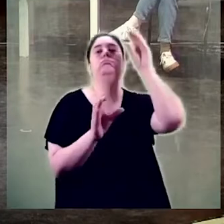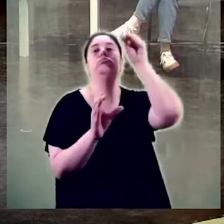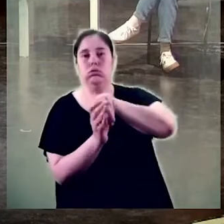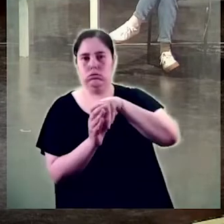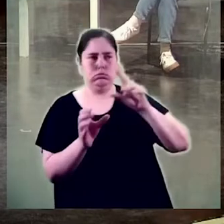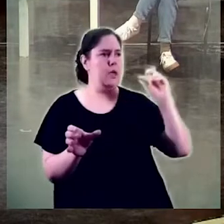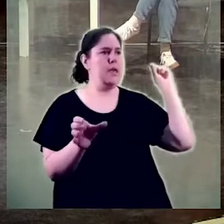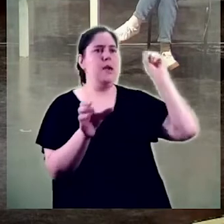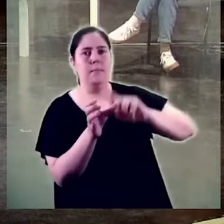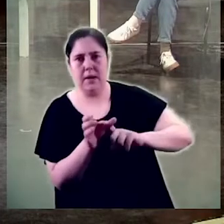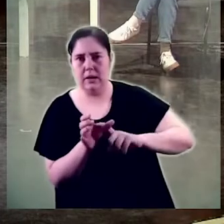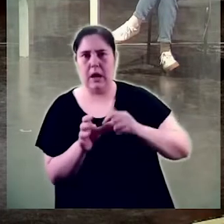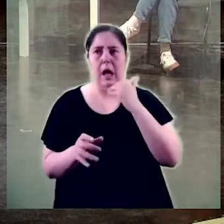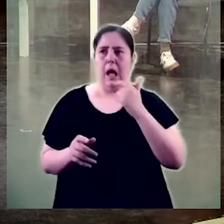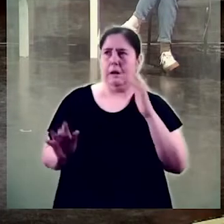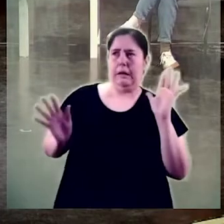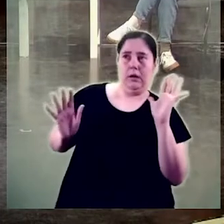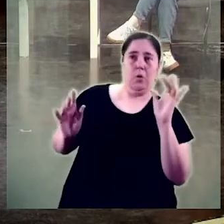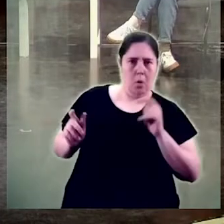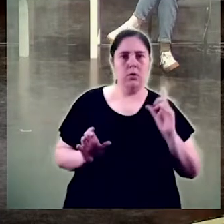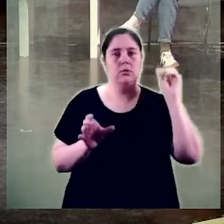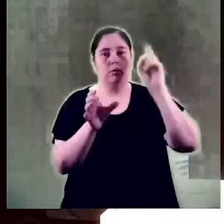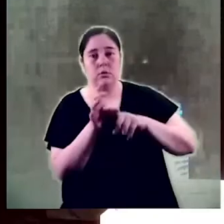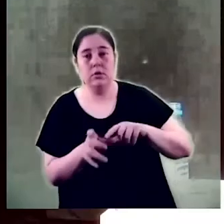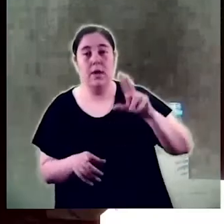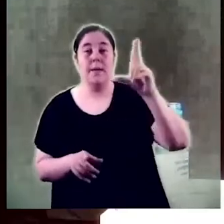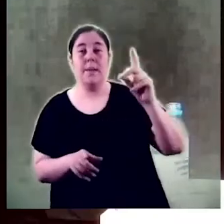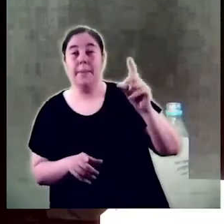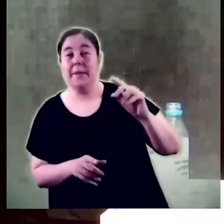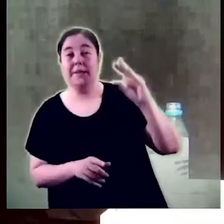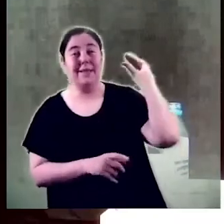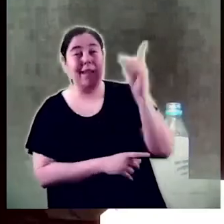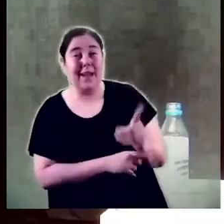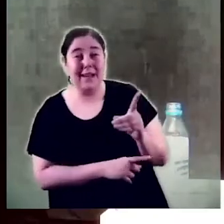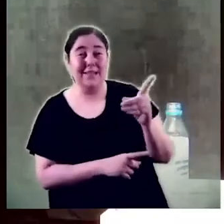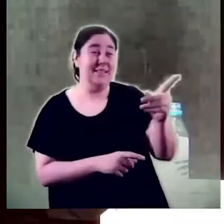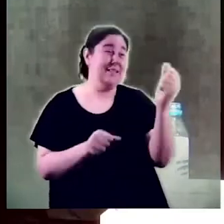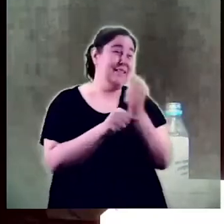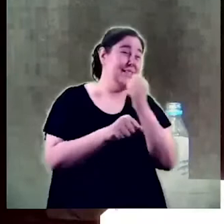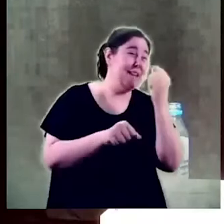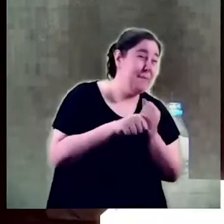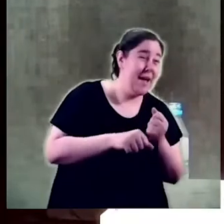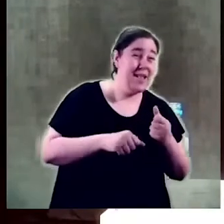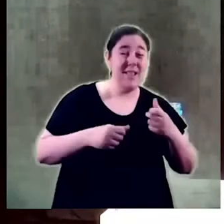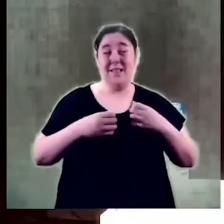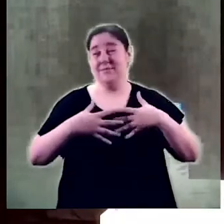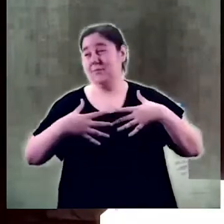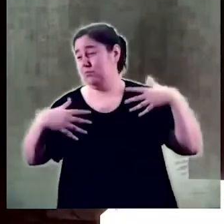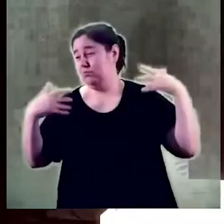reticències des d'alguns vicedeganats amb una inversió d'energia i treball ingents